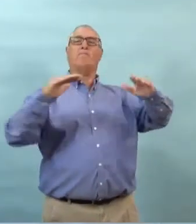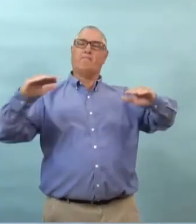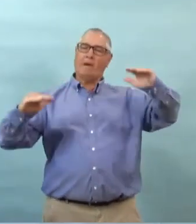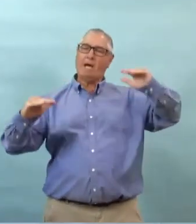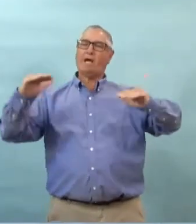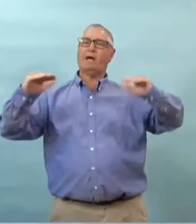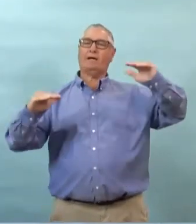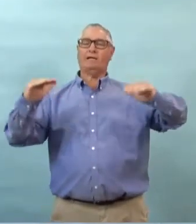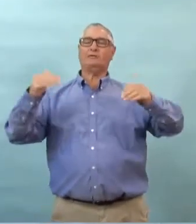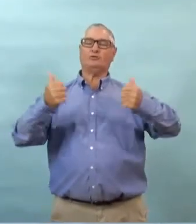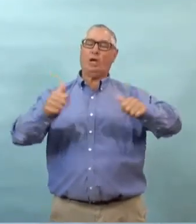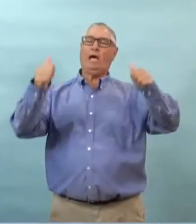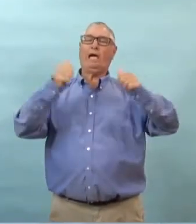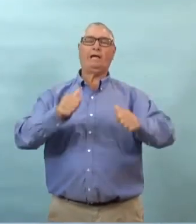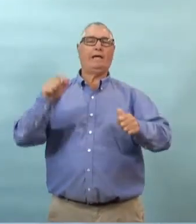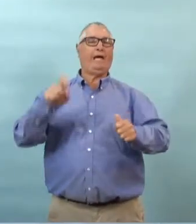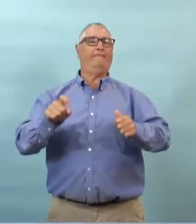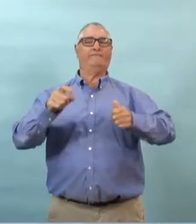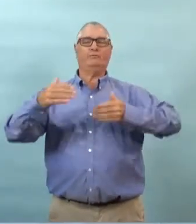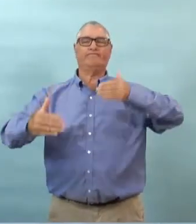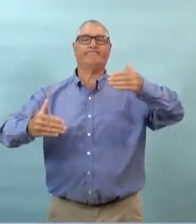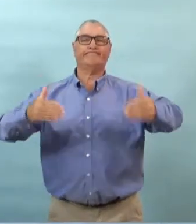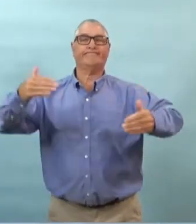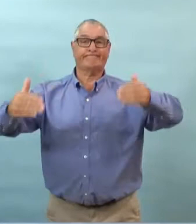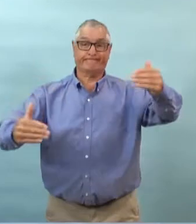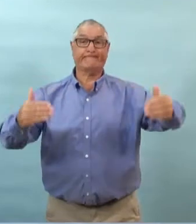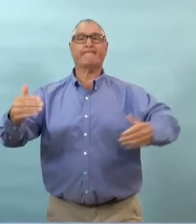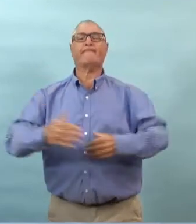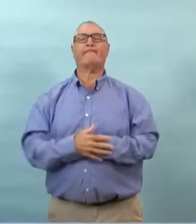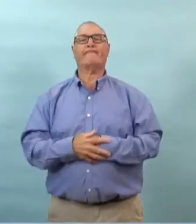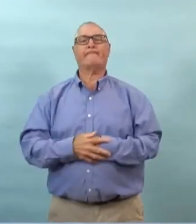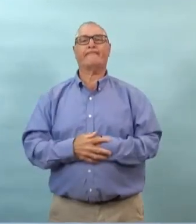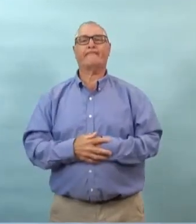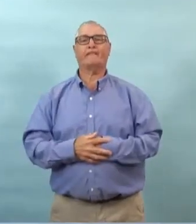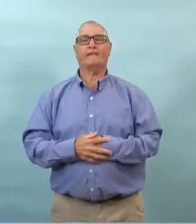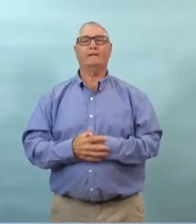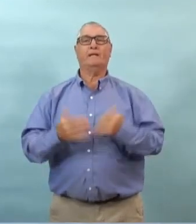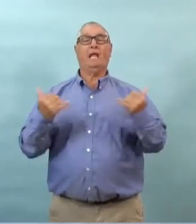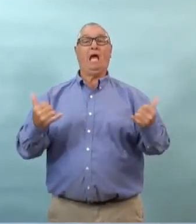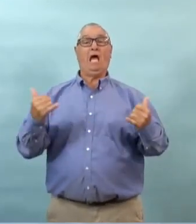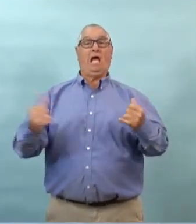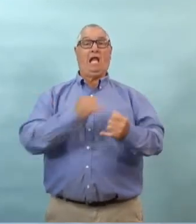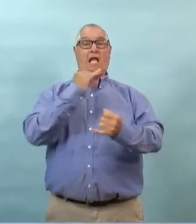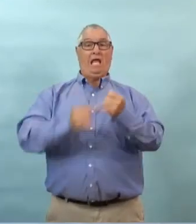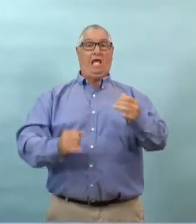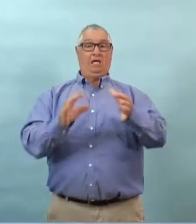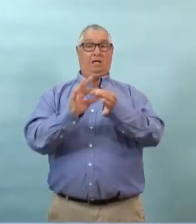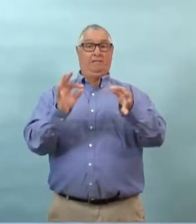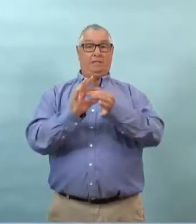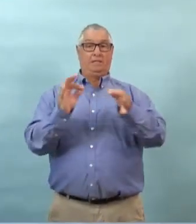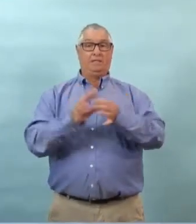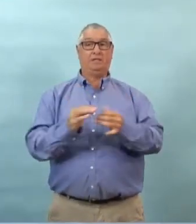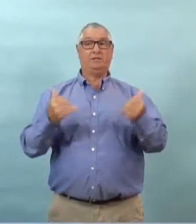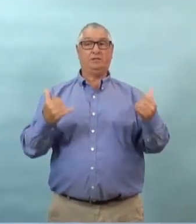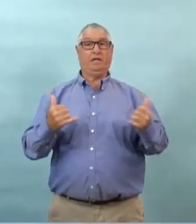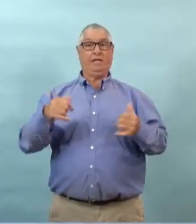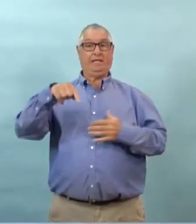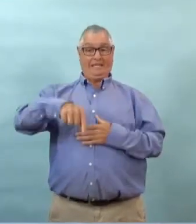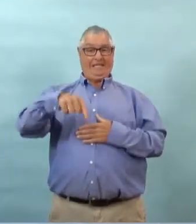les services pour revenir à une nouvelle normalité quel que soit ce à quoi elle va ressembler alors en conclusion rapidement